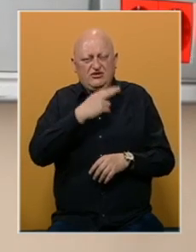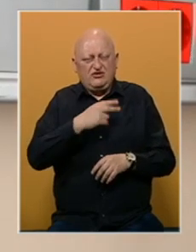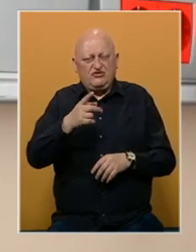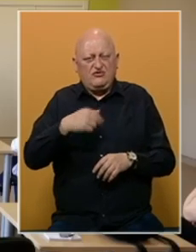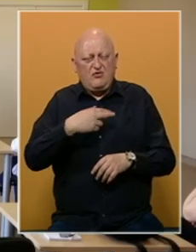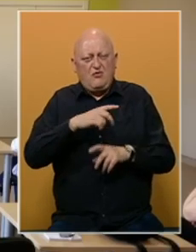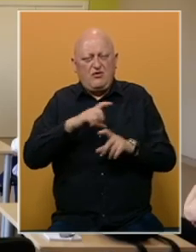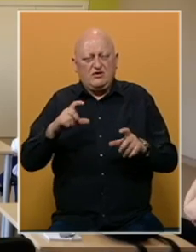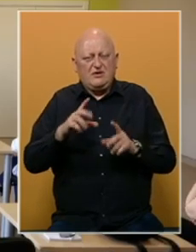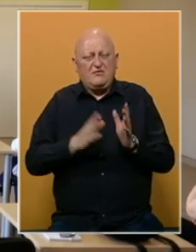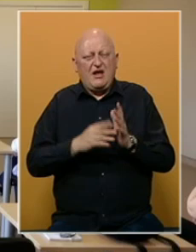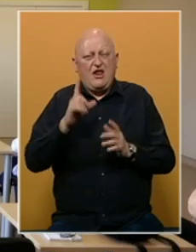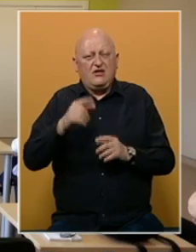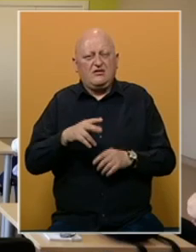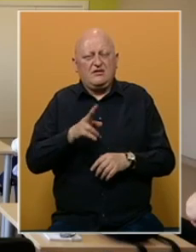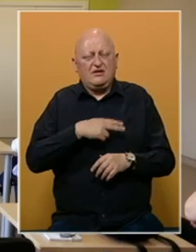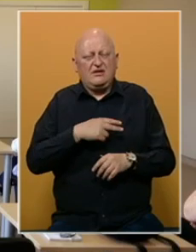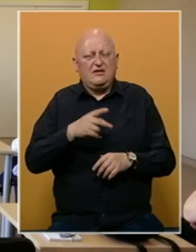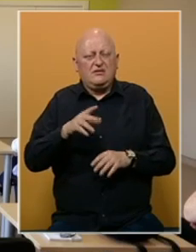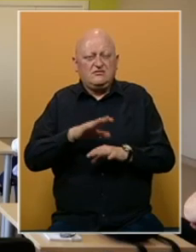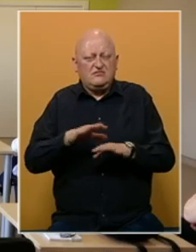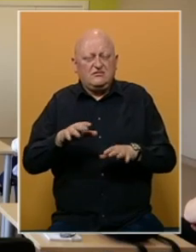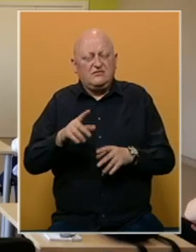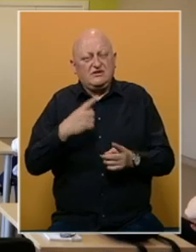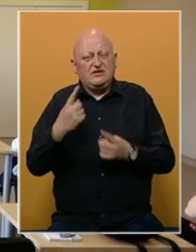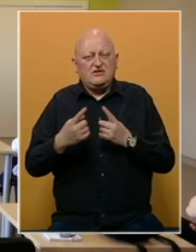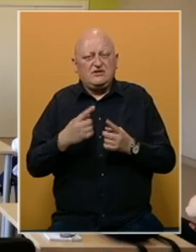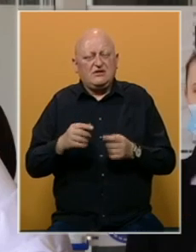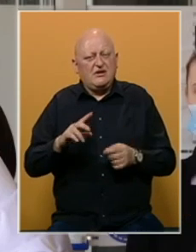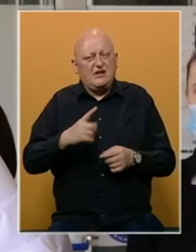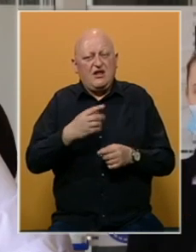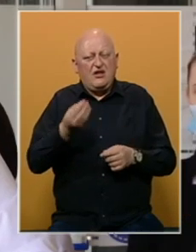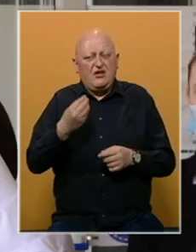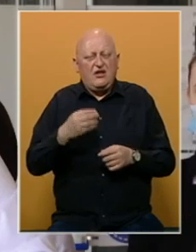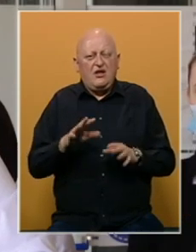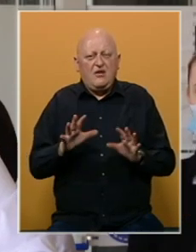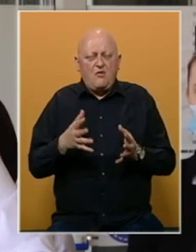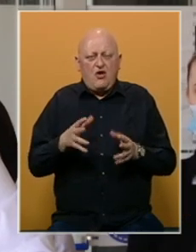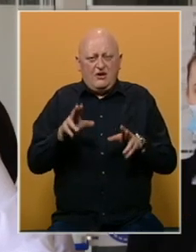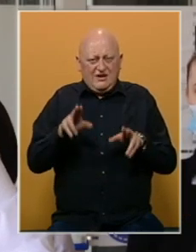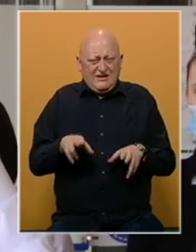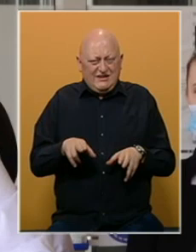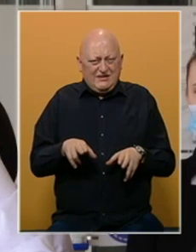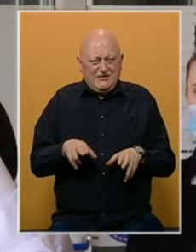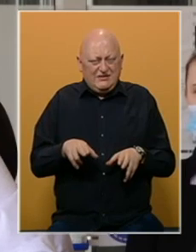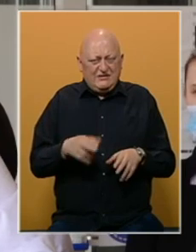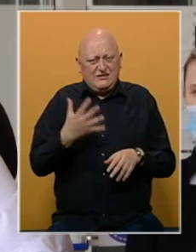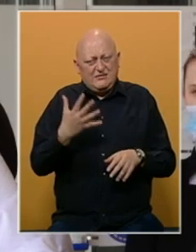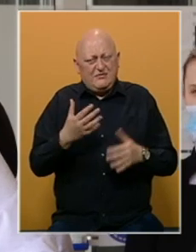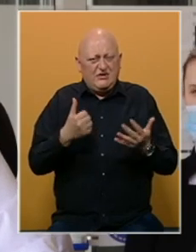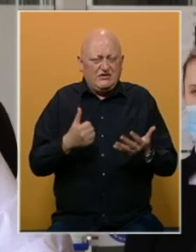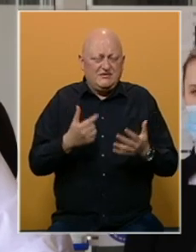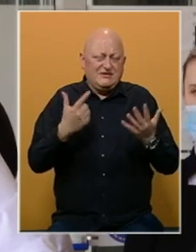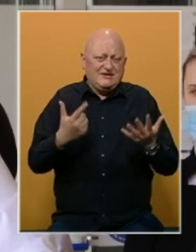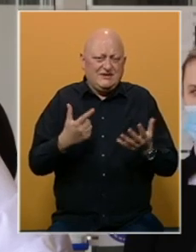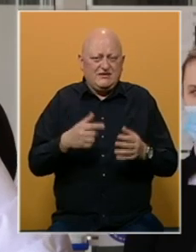-bolnice dr. Mikajla Lazić okriva trenutno zaravnjena, situacija je daleko od dobre. Od prilike imamo 5, 6 pa